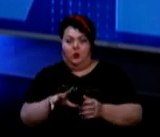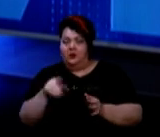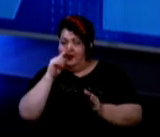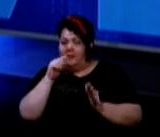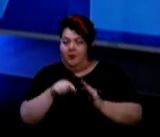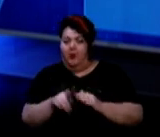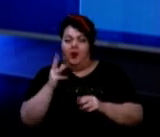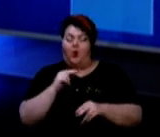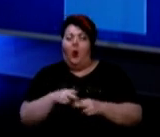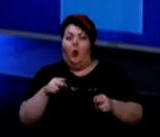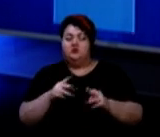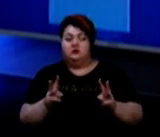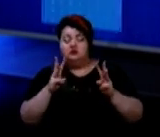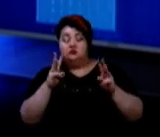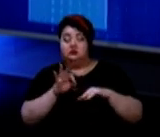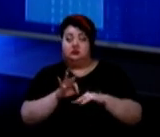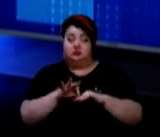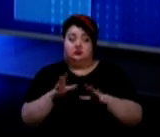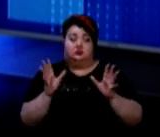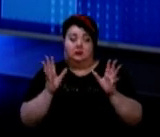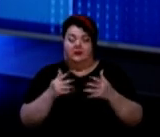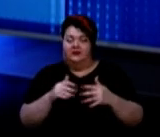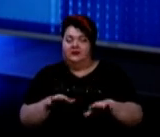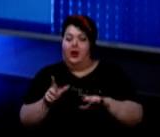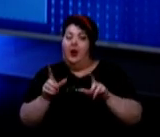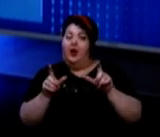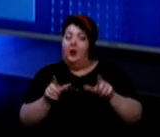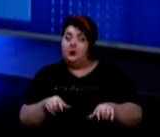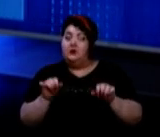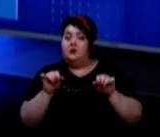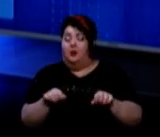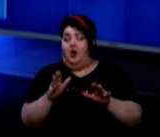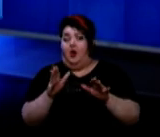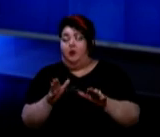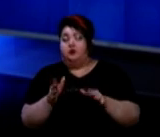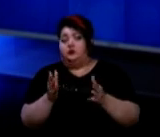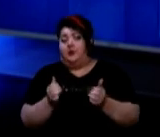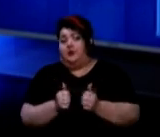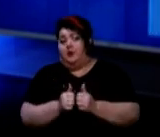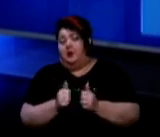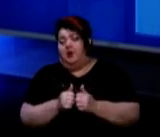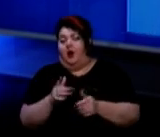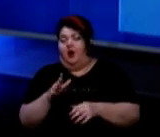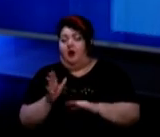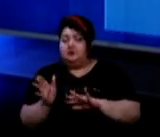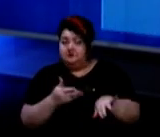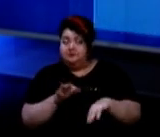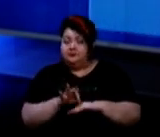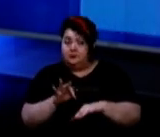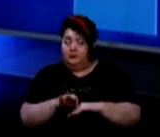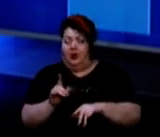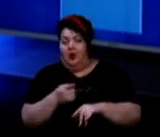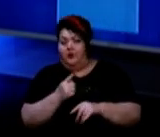проміжок, да, коли гостра стадія від семи днів, ми говорили, і все. Але людина могла бути вже потенційно перехворівшою або